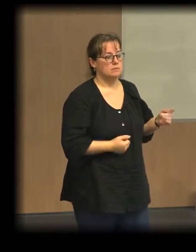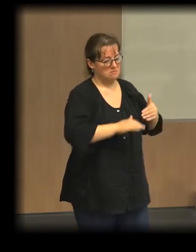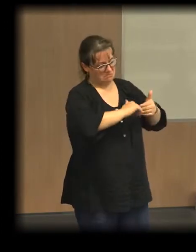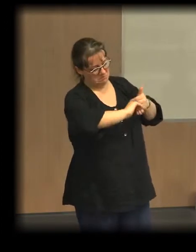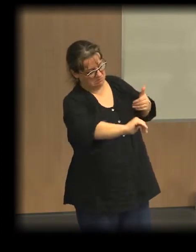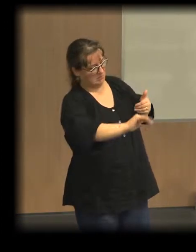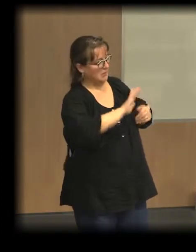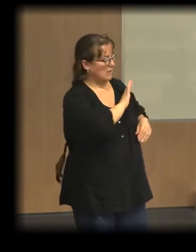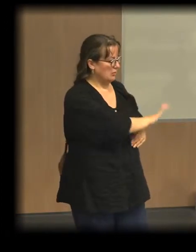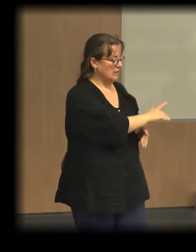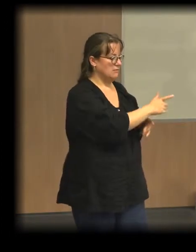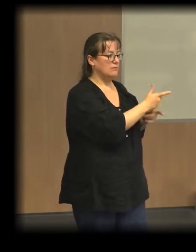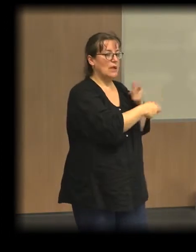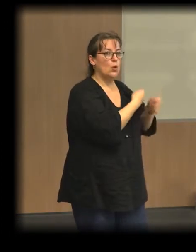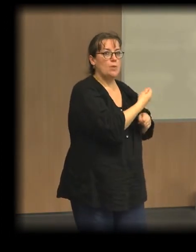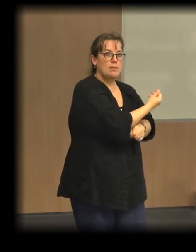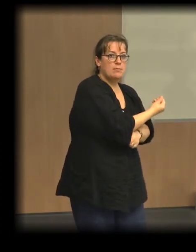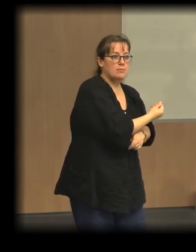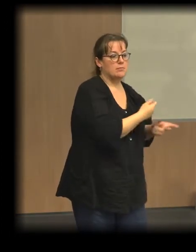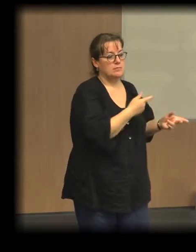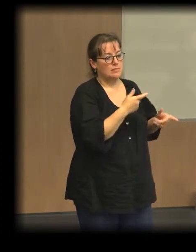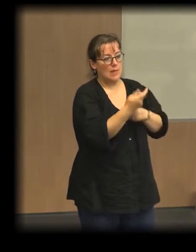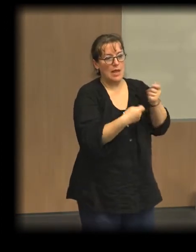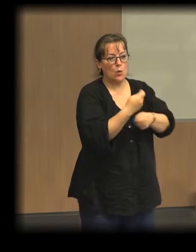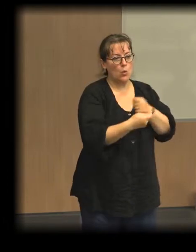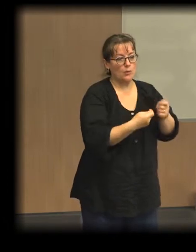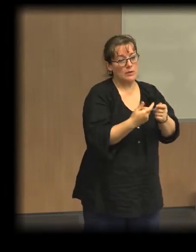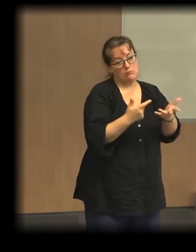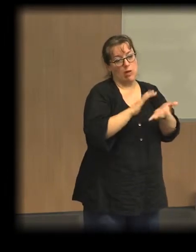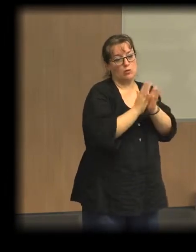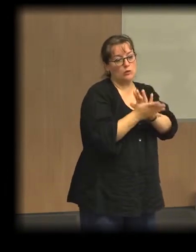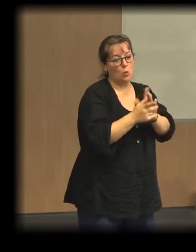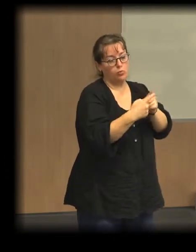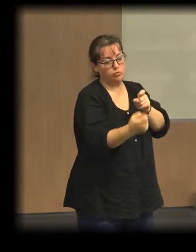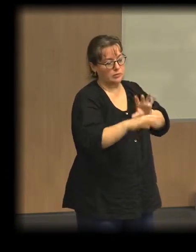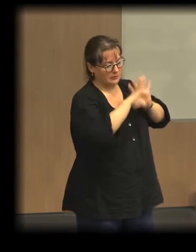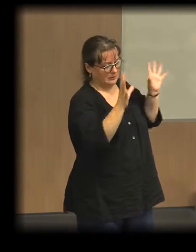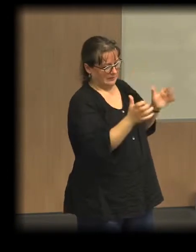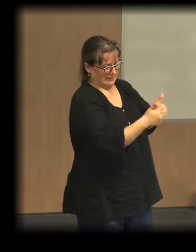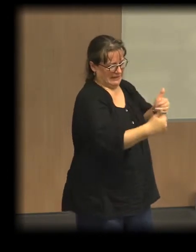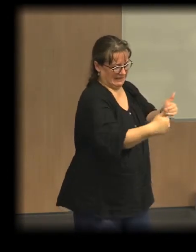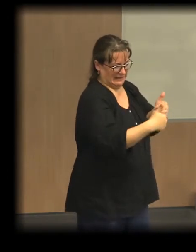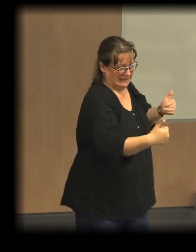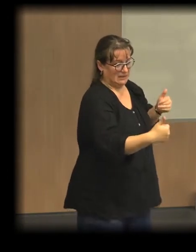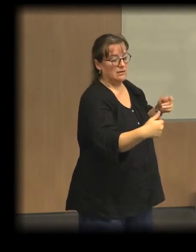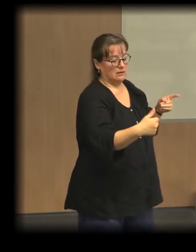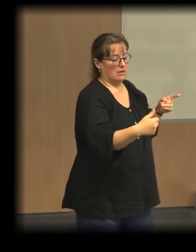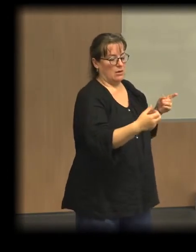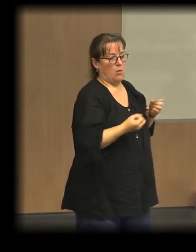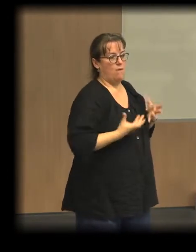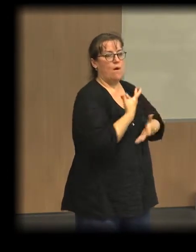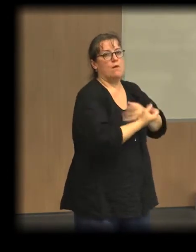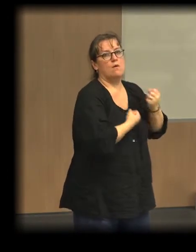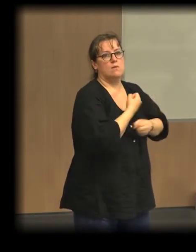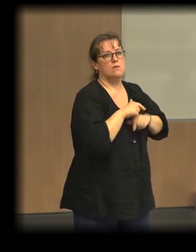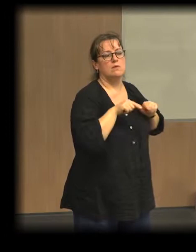et il est également en train d'entretenir des clivages qui sont de plus en plus marqués